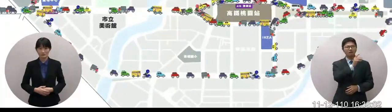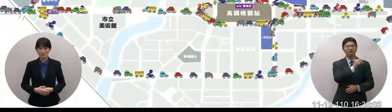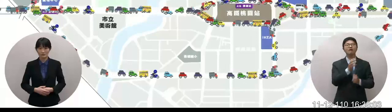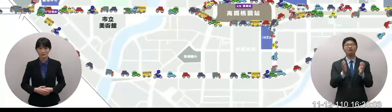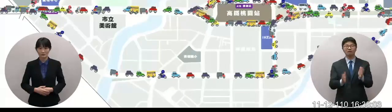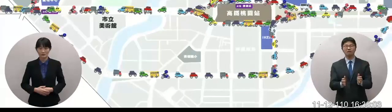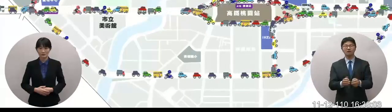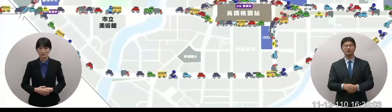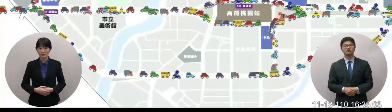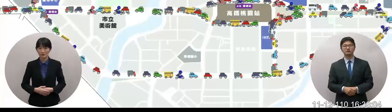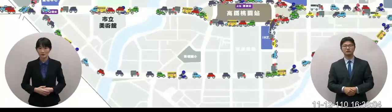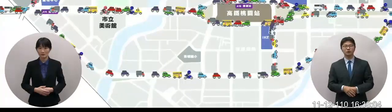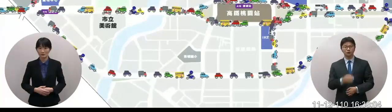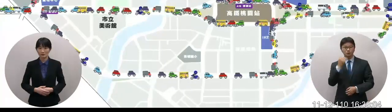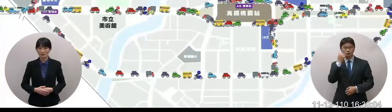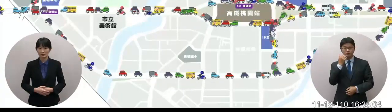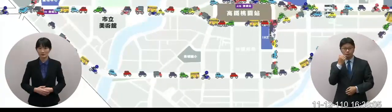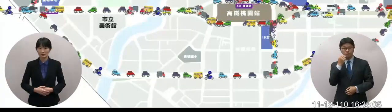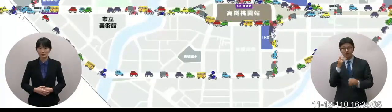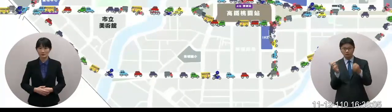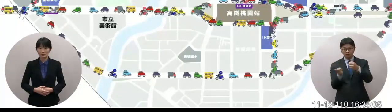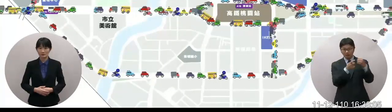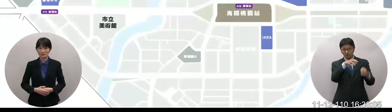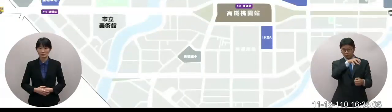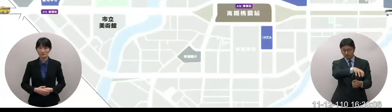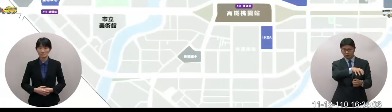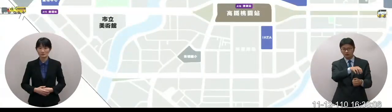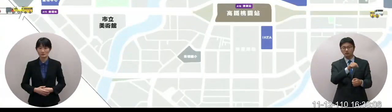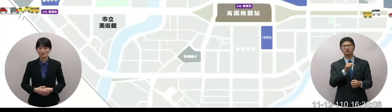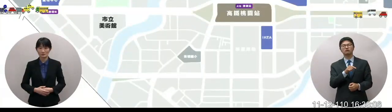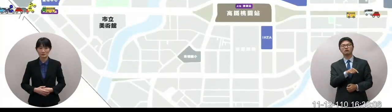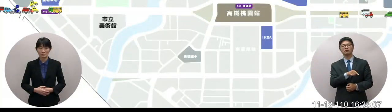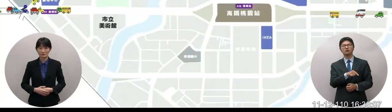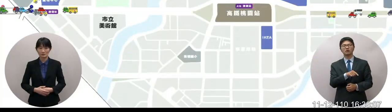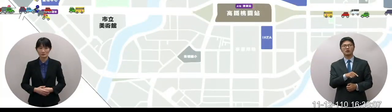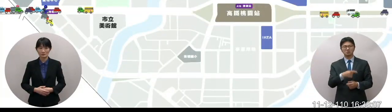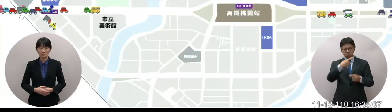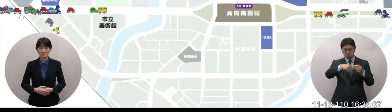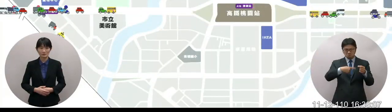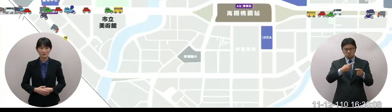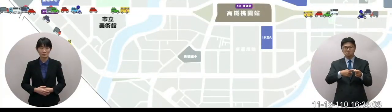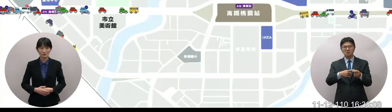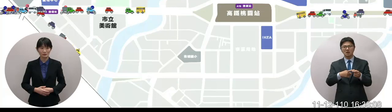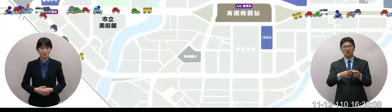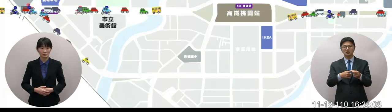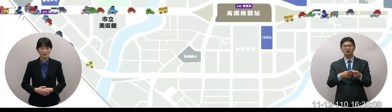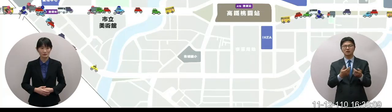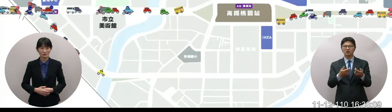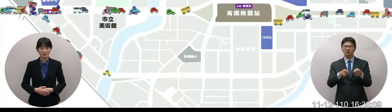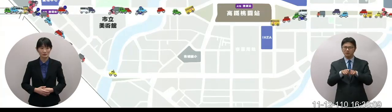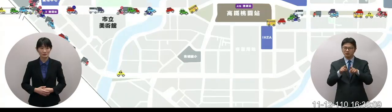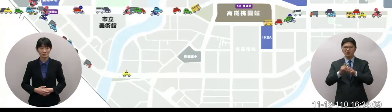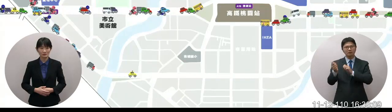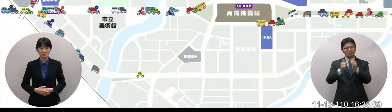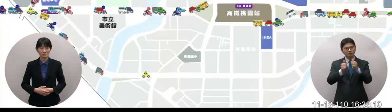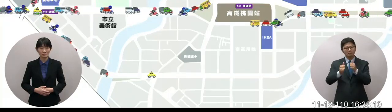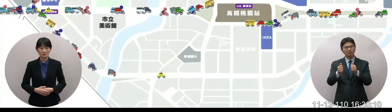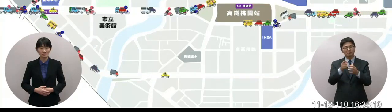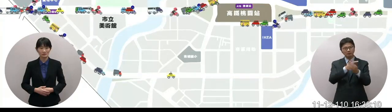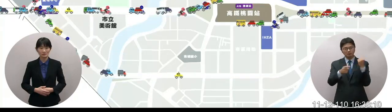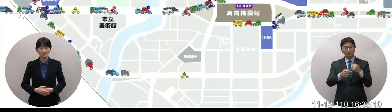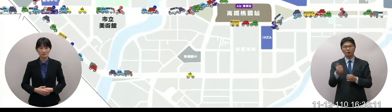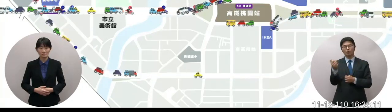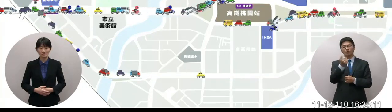但是像我們的譬如說棒球場的一個部分大概每一年如果正常球技超過五十場